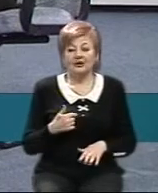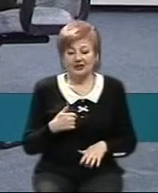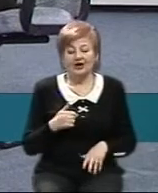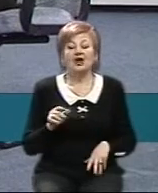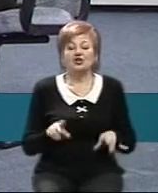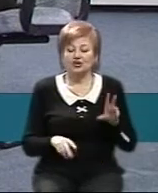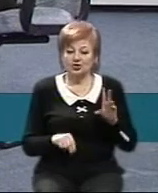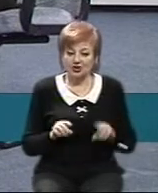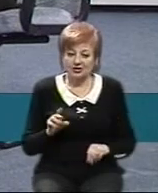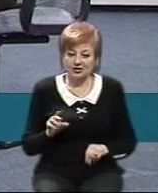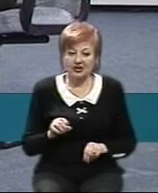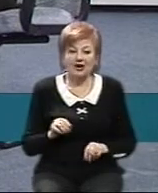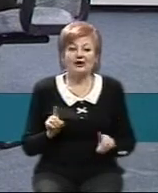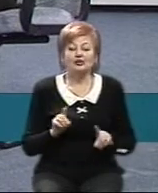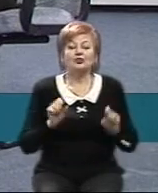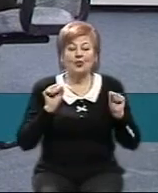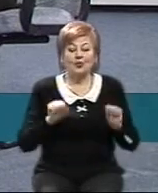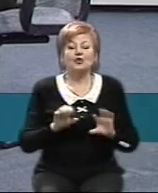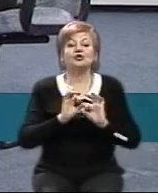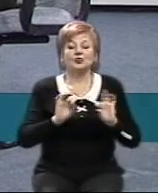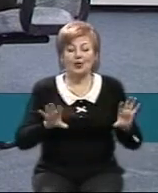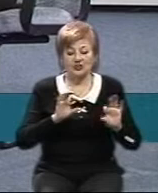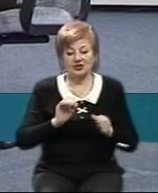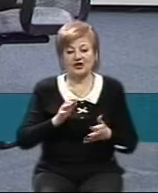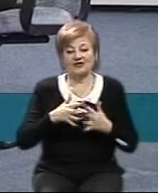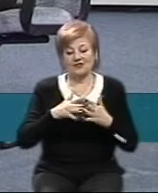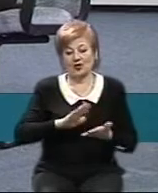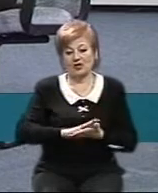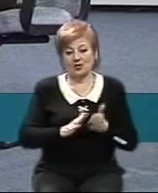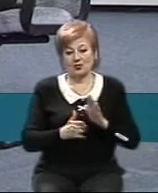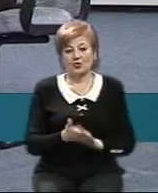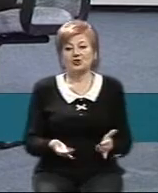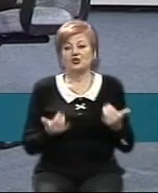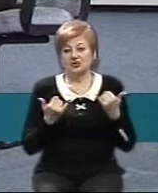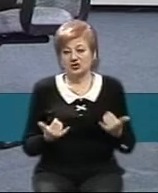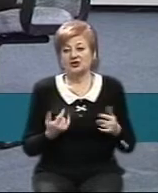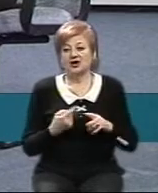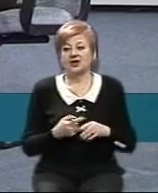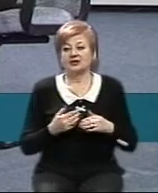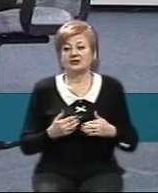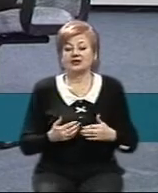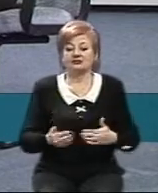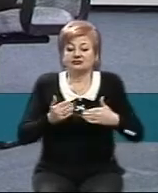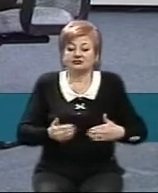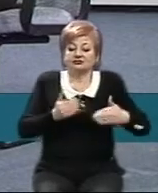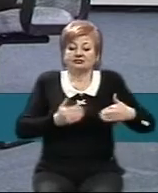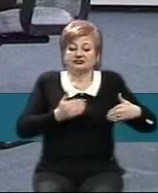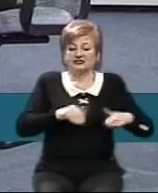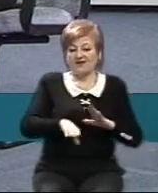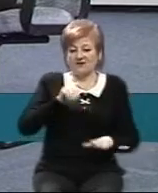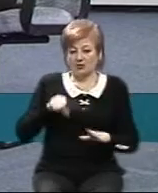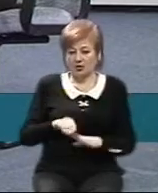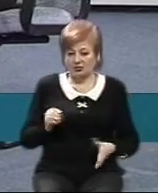моментів, чим можна пояснити введення воєнного стану саме зараз, то це відтермінування виборів. Крім того, ми